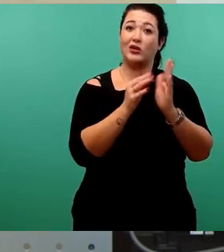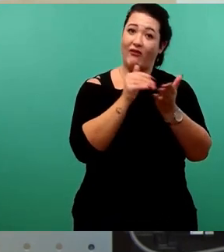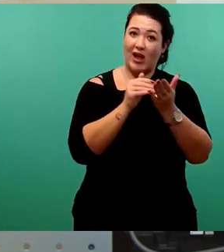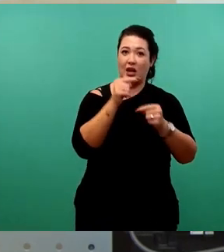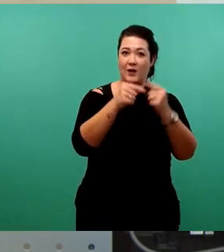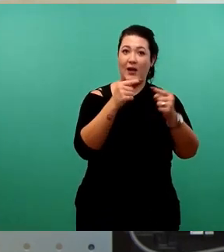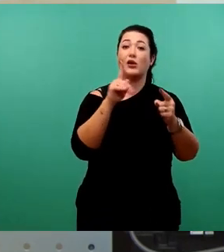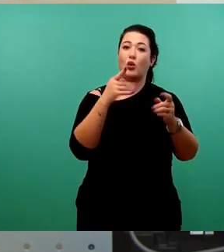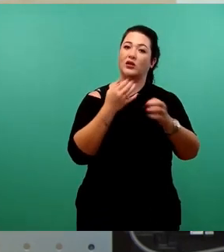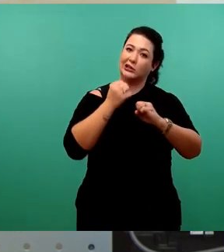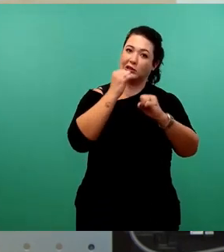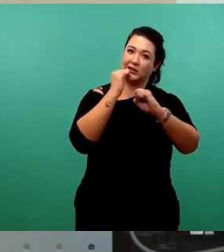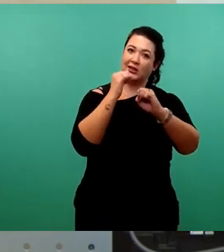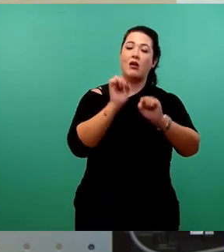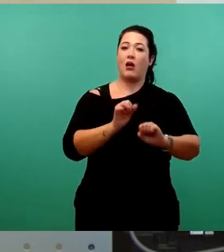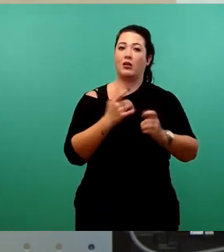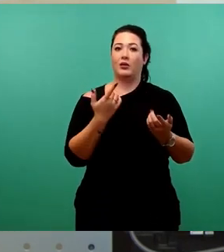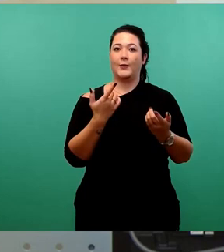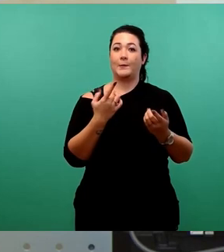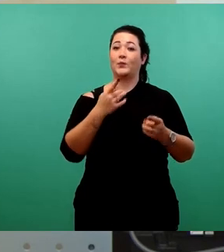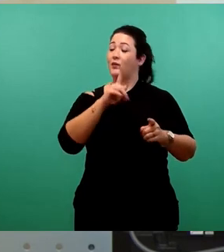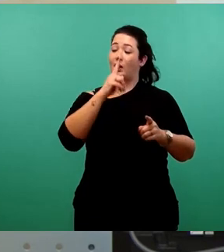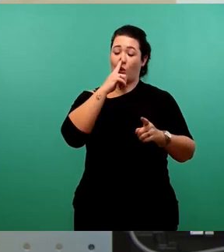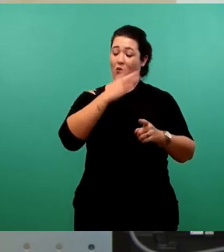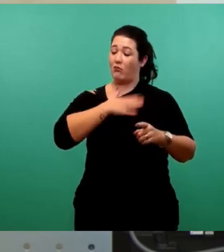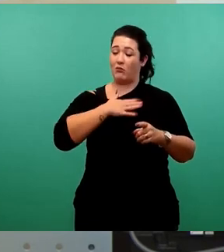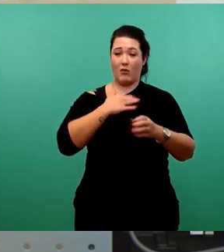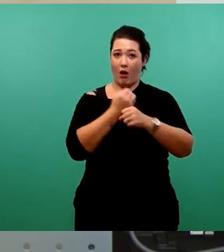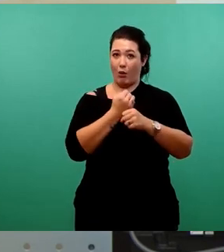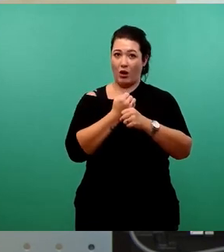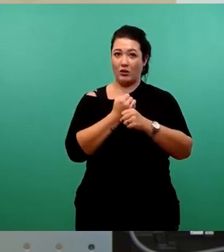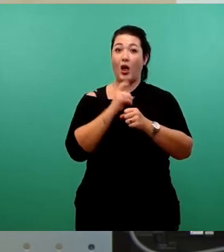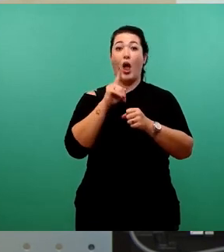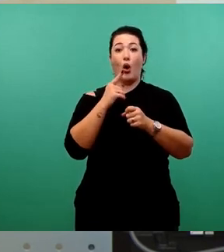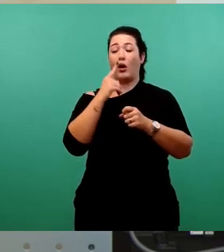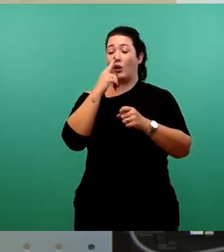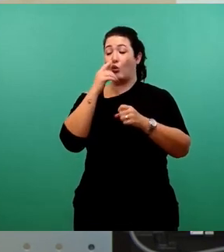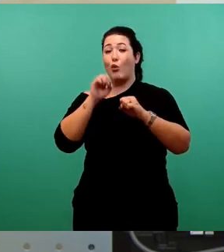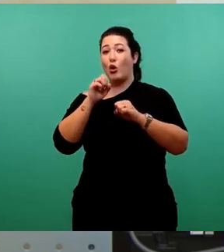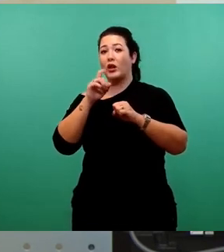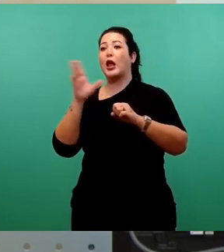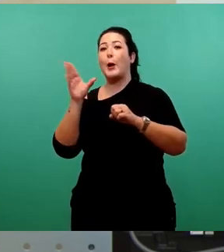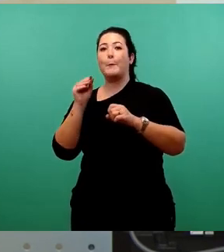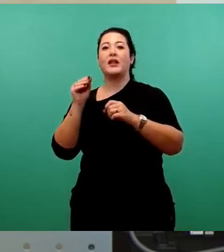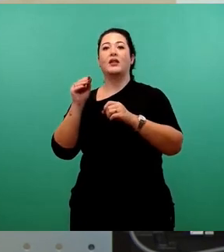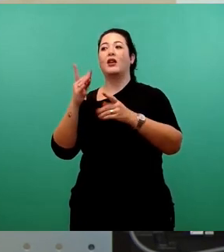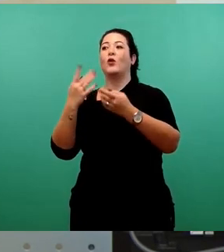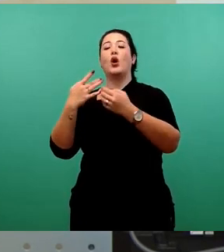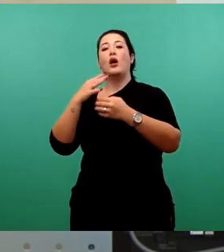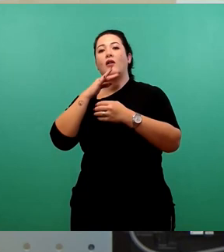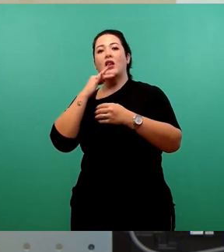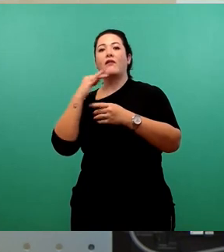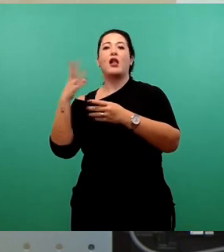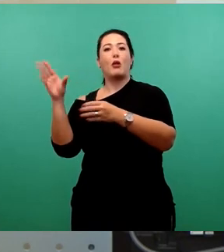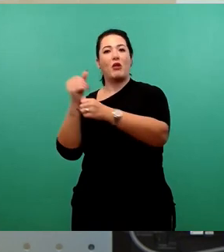Und das war natürlich nicht alleine mein Verdienst, sondern das ging nur mit einer engagierten Mitarbeiterschaft, mit